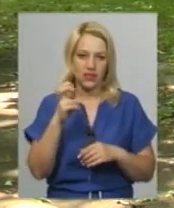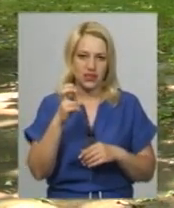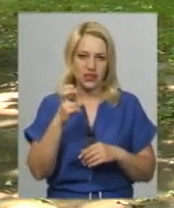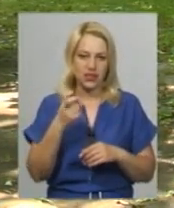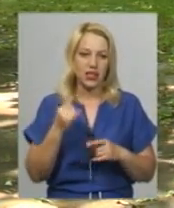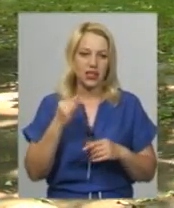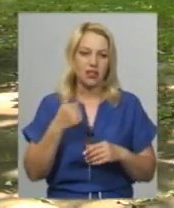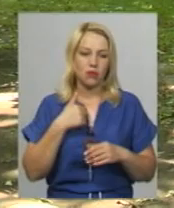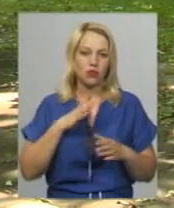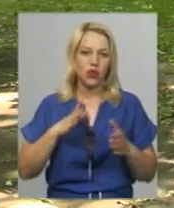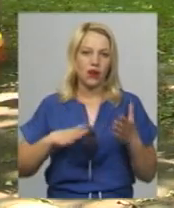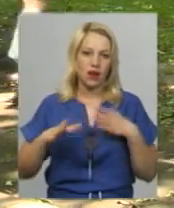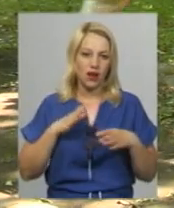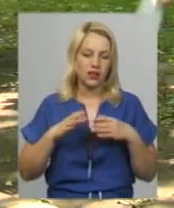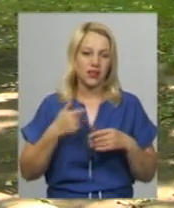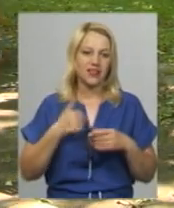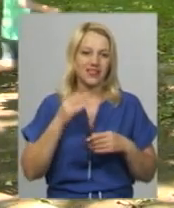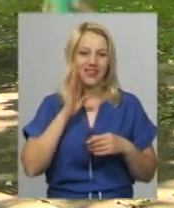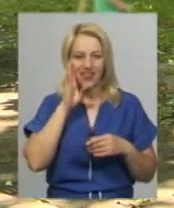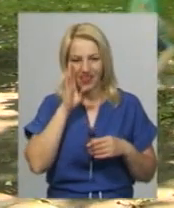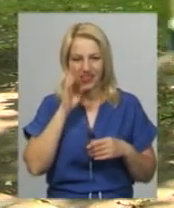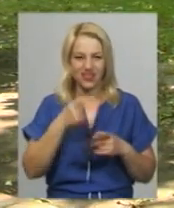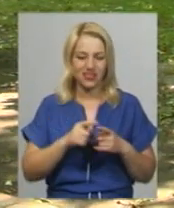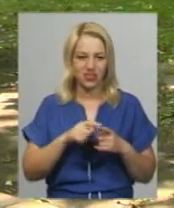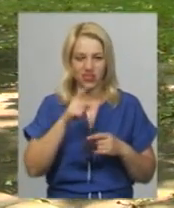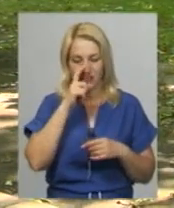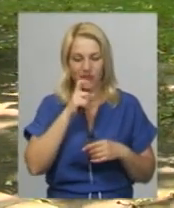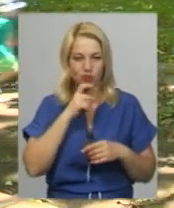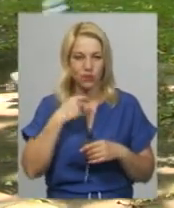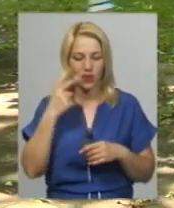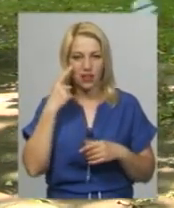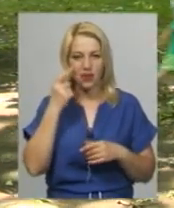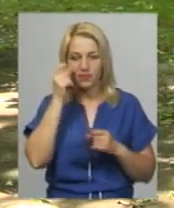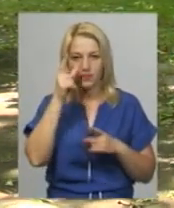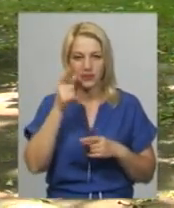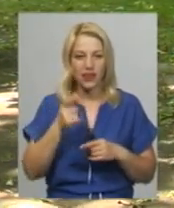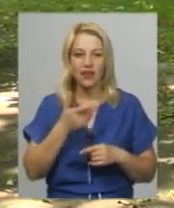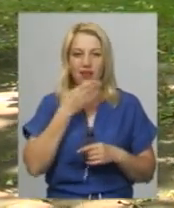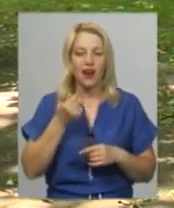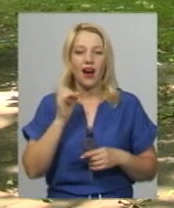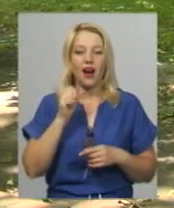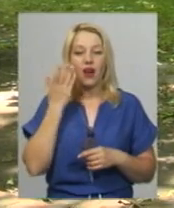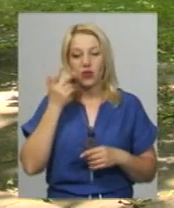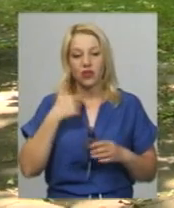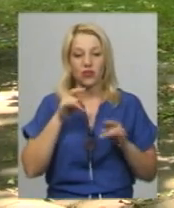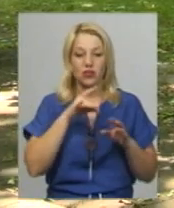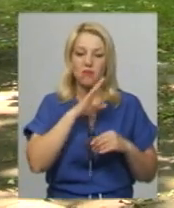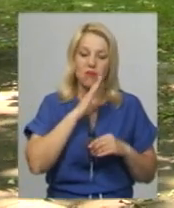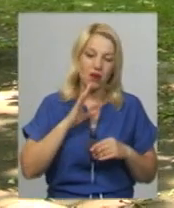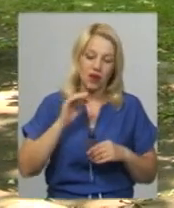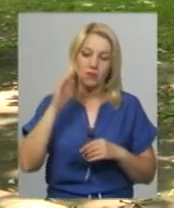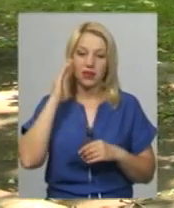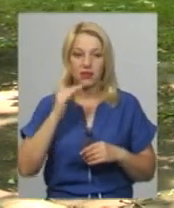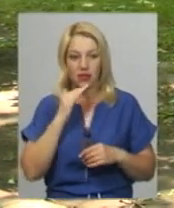Я була дуже рада, але це був ранок, тому я ще не дуже зрозуміла, а вже потім, коли розказала мамі, татові, тоді я вже,